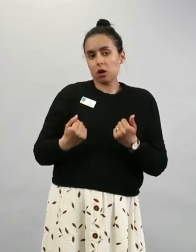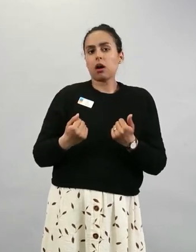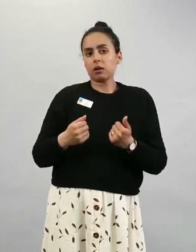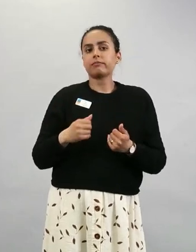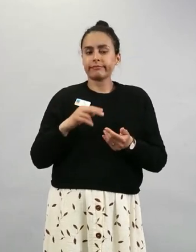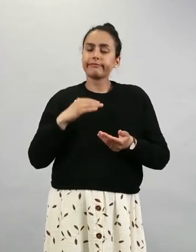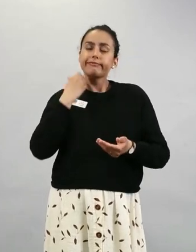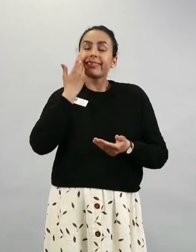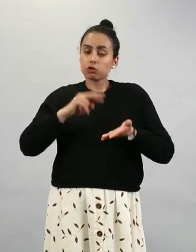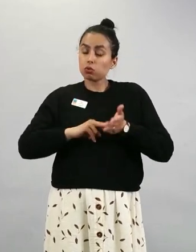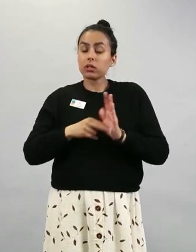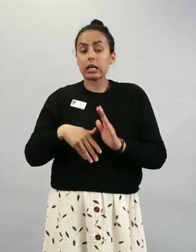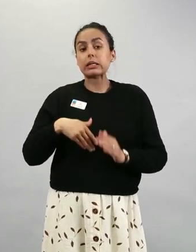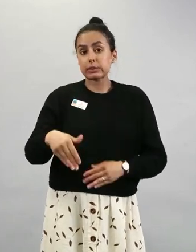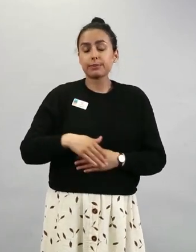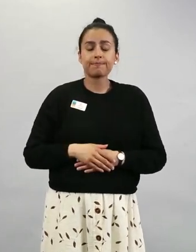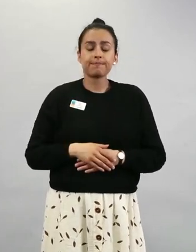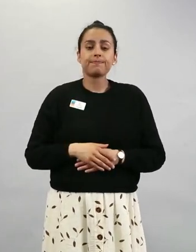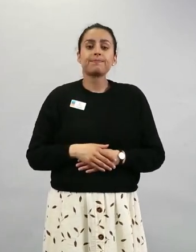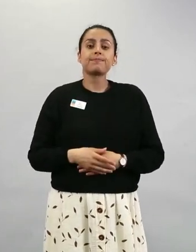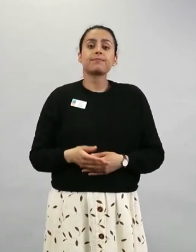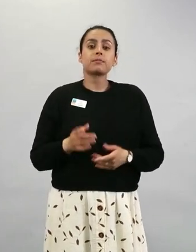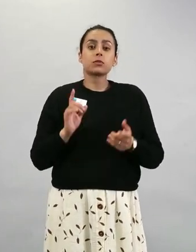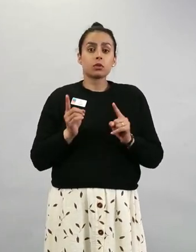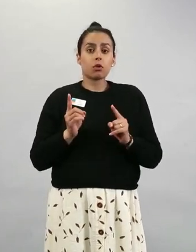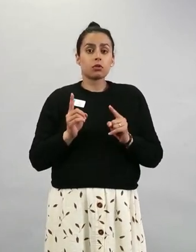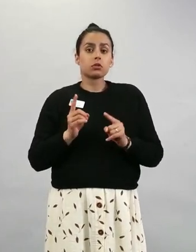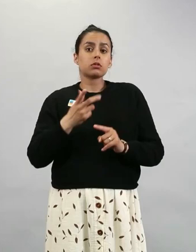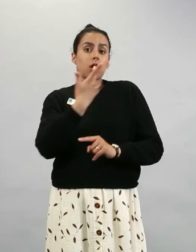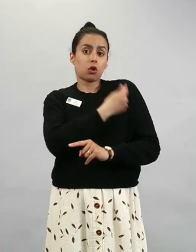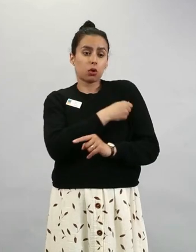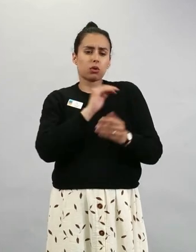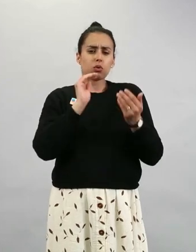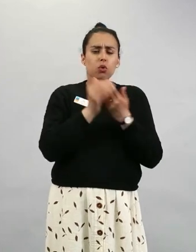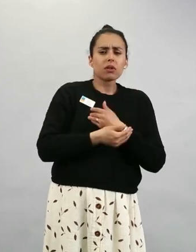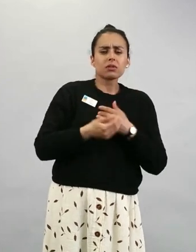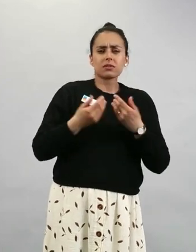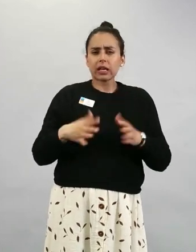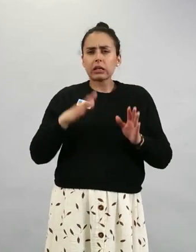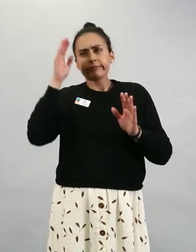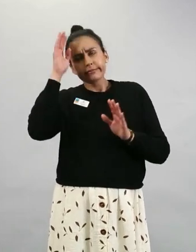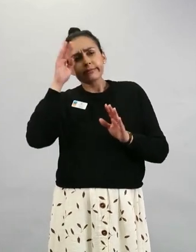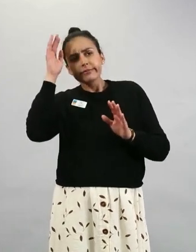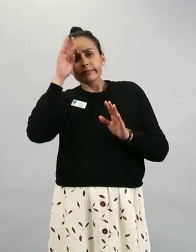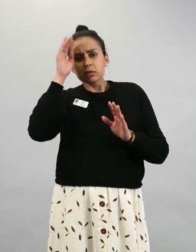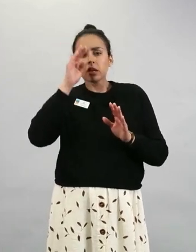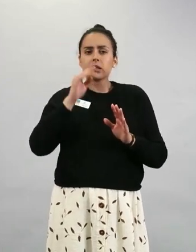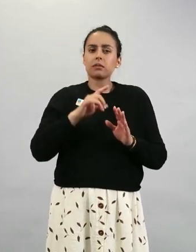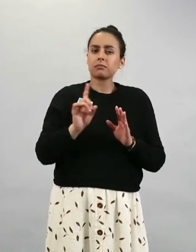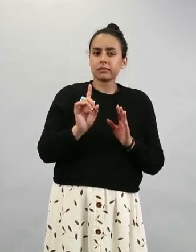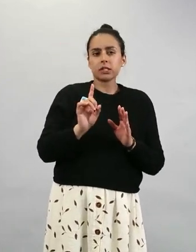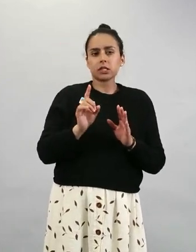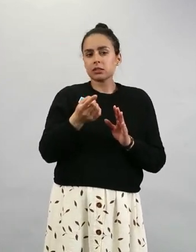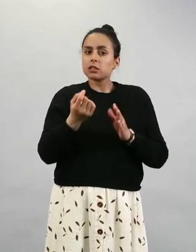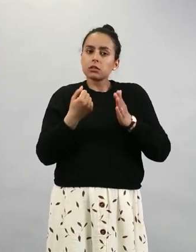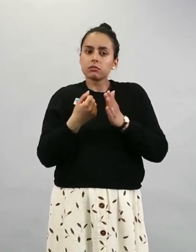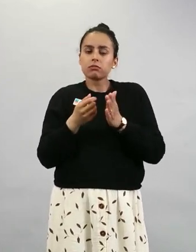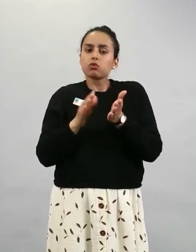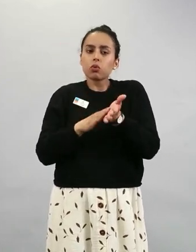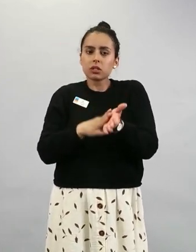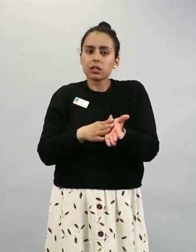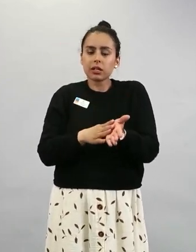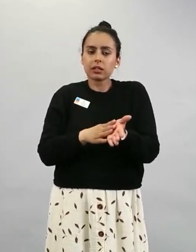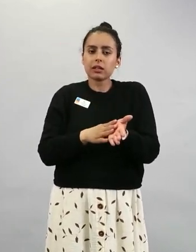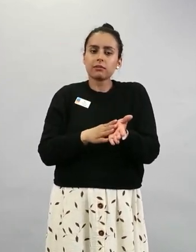Jos tämä rokotteiden turvallisuus yhä puhututtaa tai mietityttää, niin mitä suosittelisitte luotettavaksi